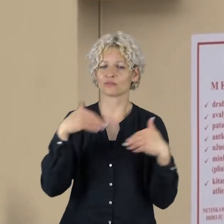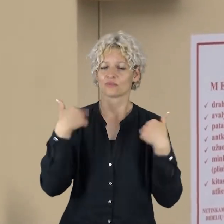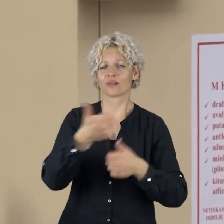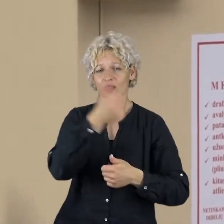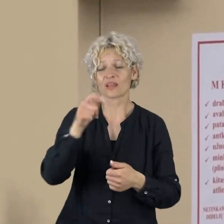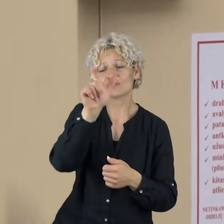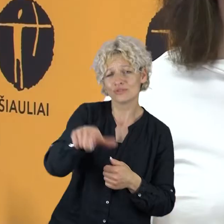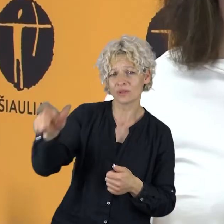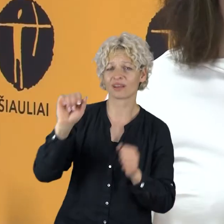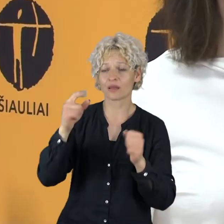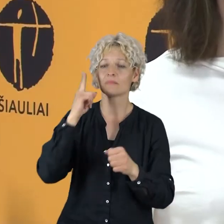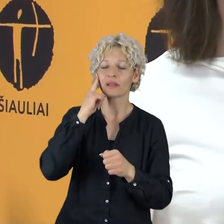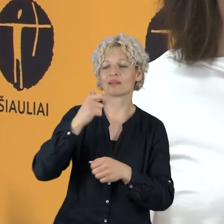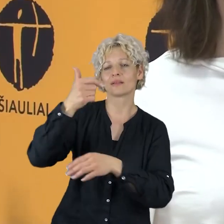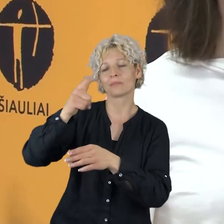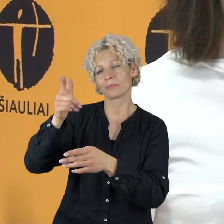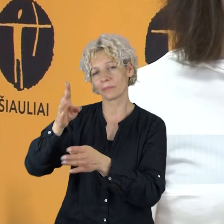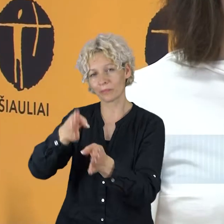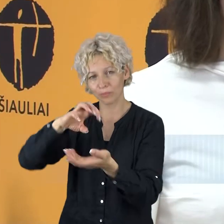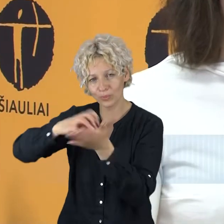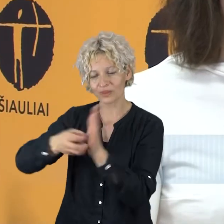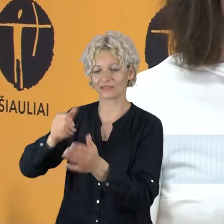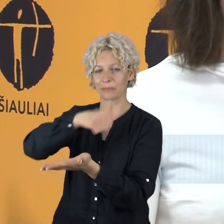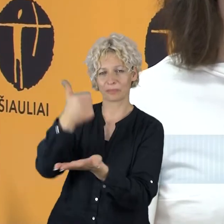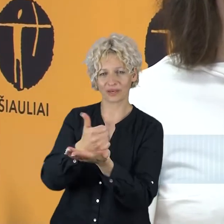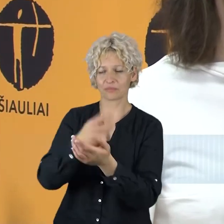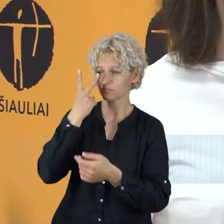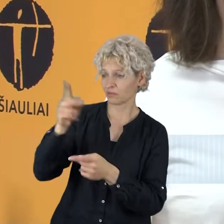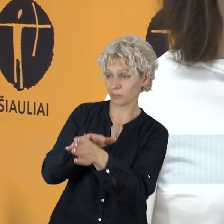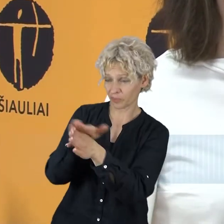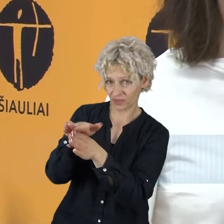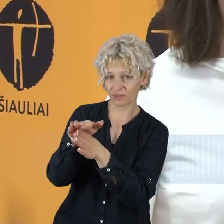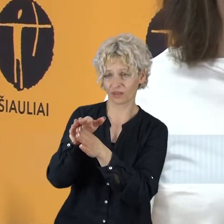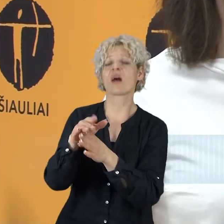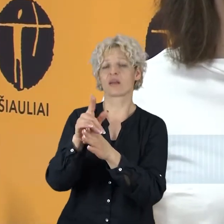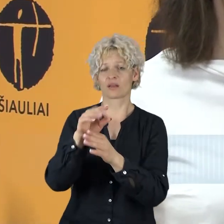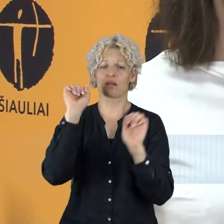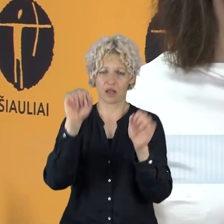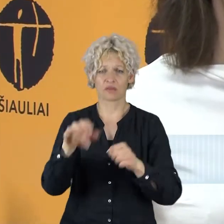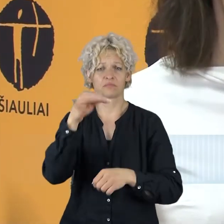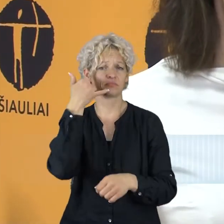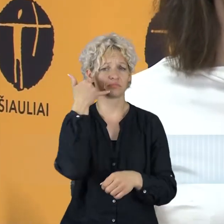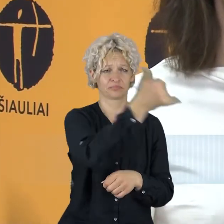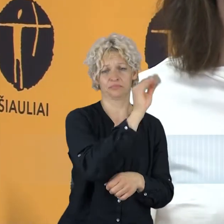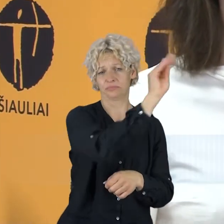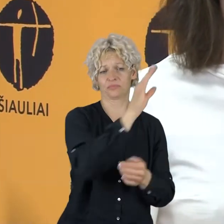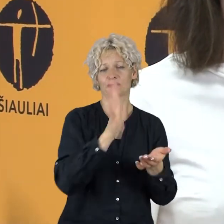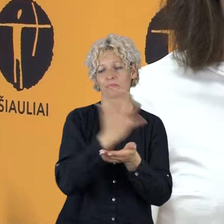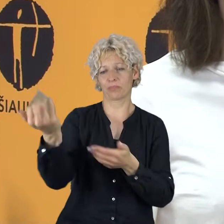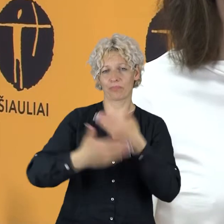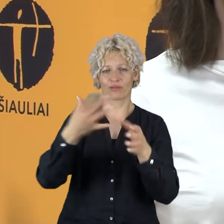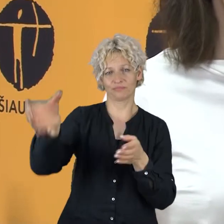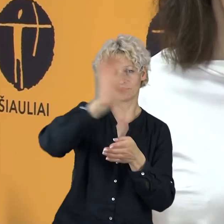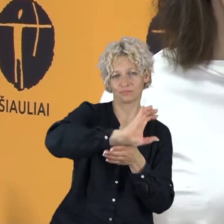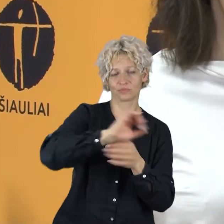Geriausiai stebė patys gyventojai. visada ir pirmininkai žino, kad konteineriai pastatyti jų teritorijose, ir jie paskambina ir pasako, tai kuo mes